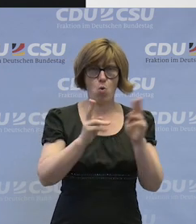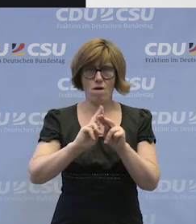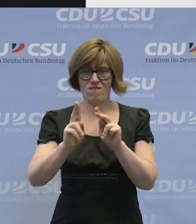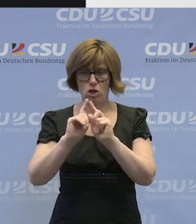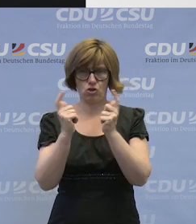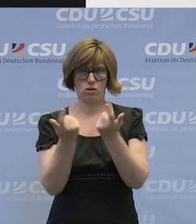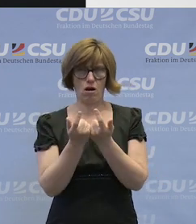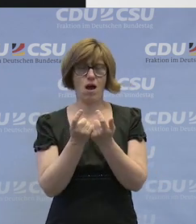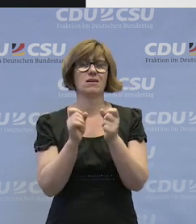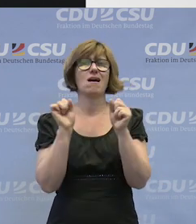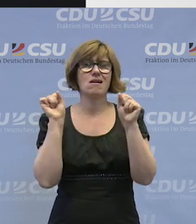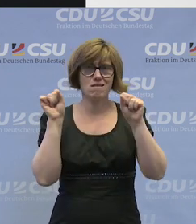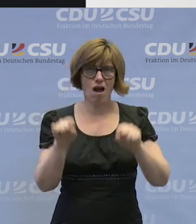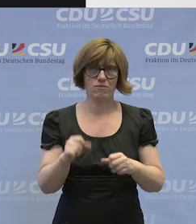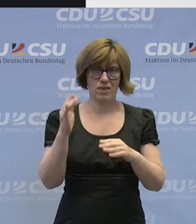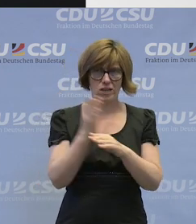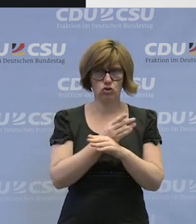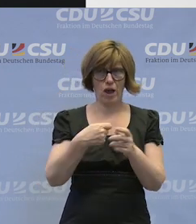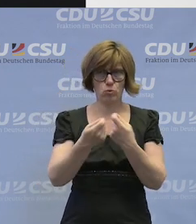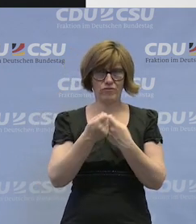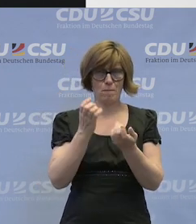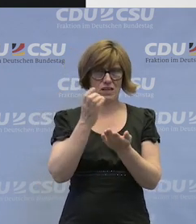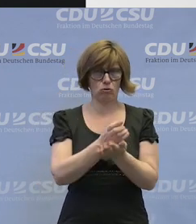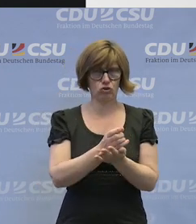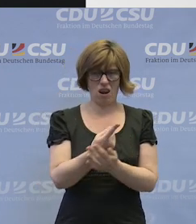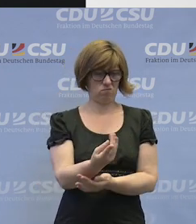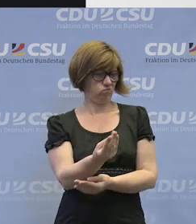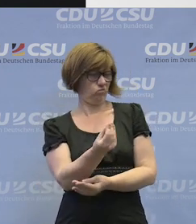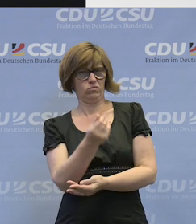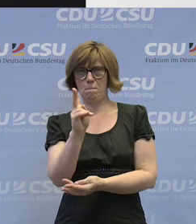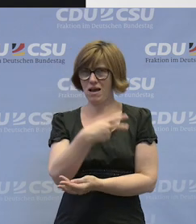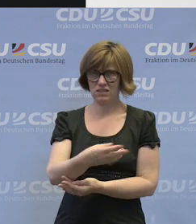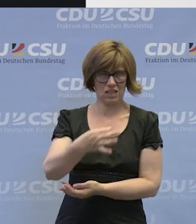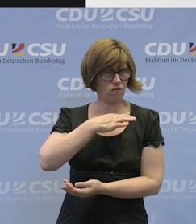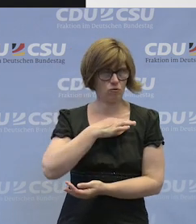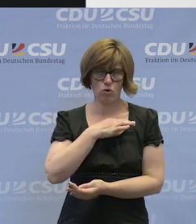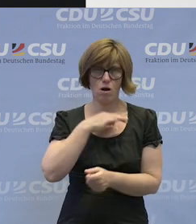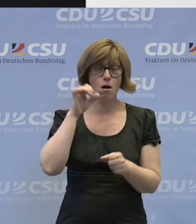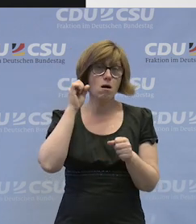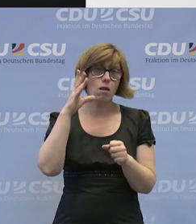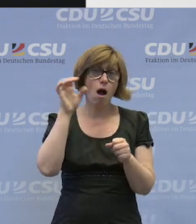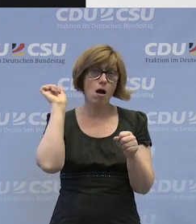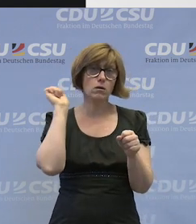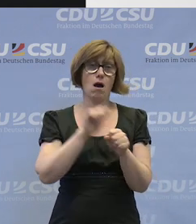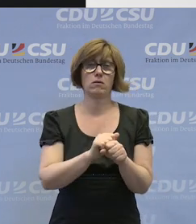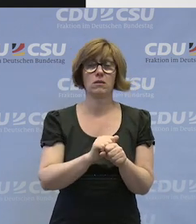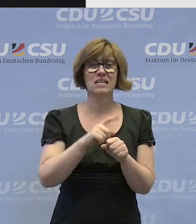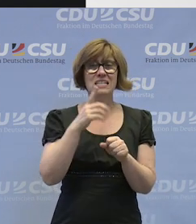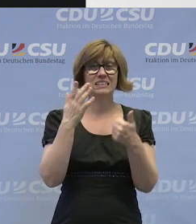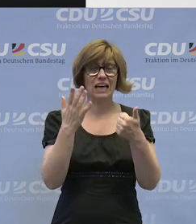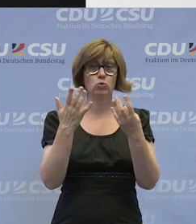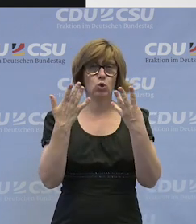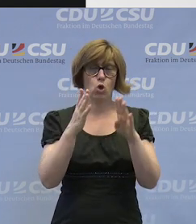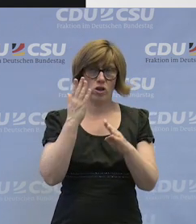Werkstattrat können gegen eine Entscheidung der Vermittlungsstelle, die ihnen nicht angenehm ist, natürlich seit 1996